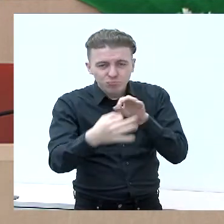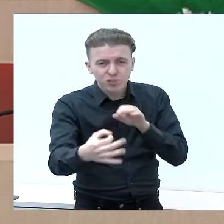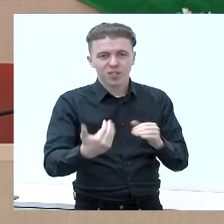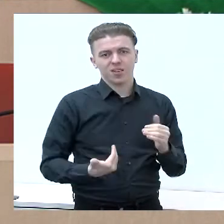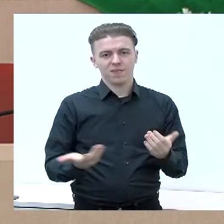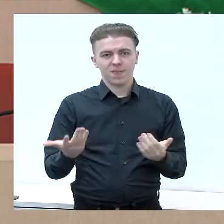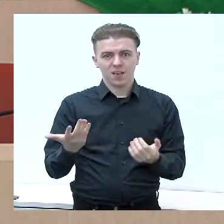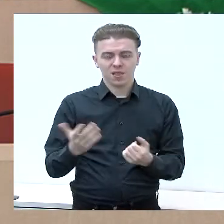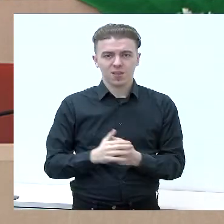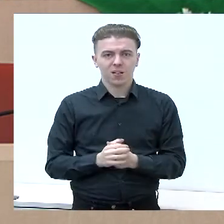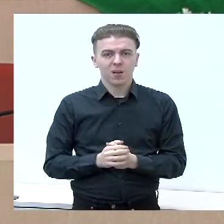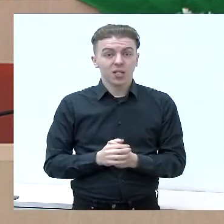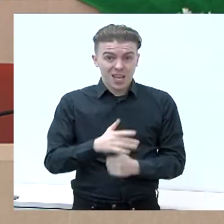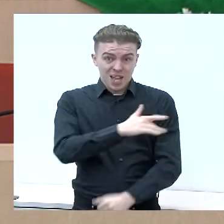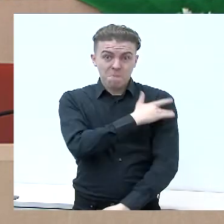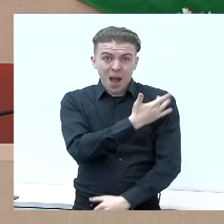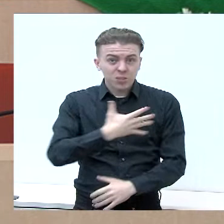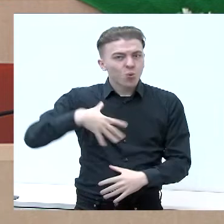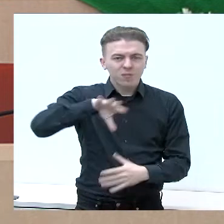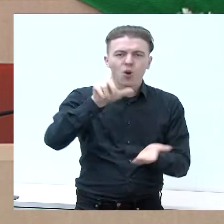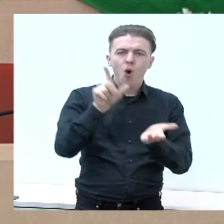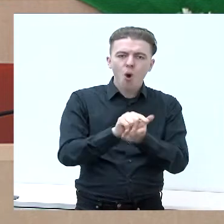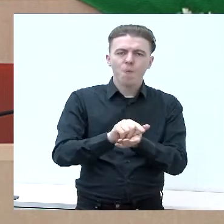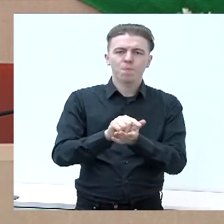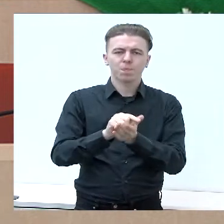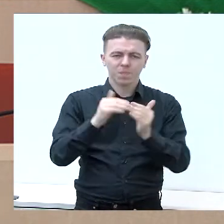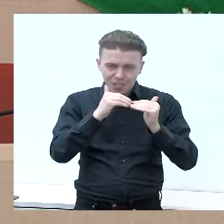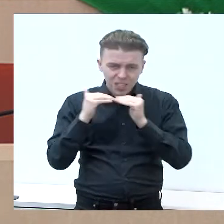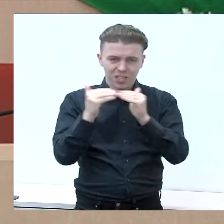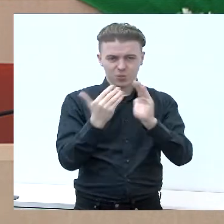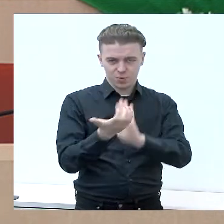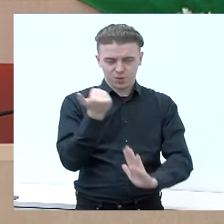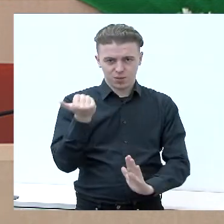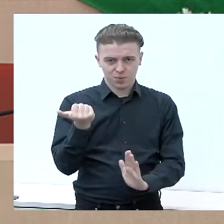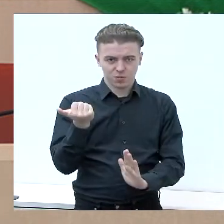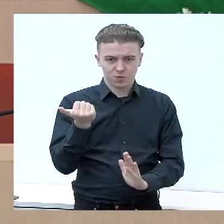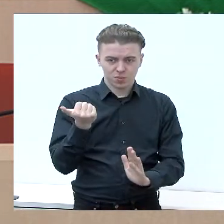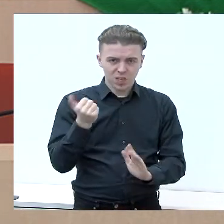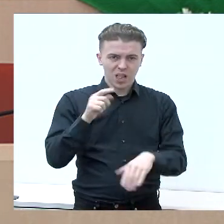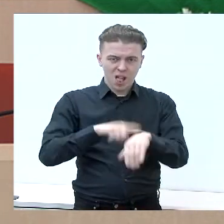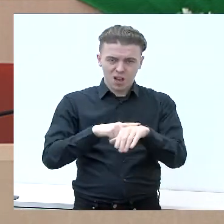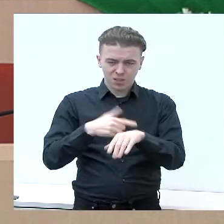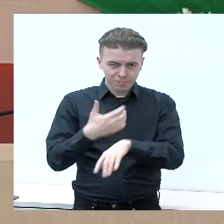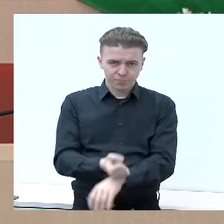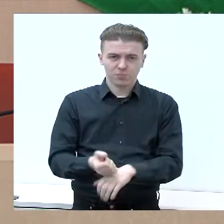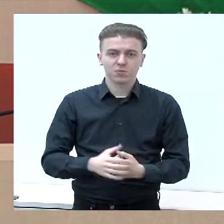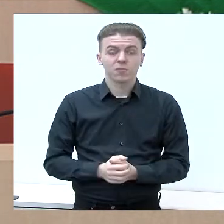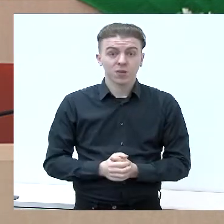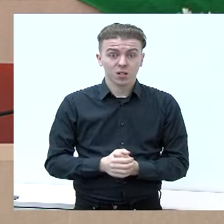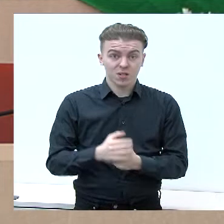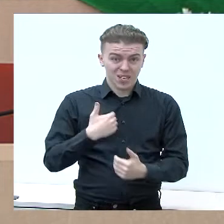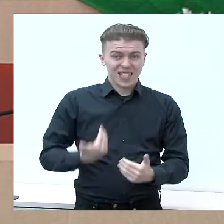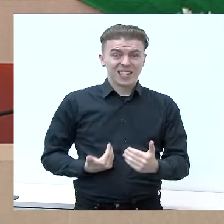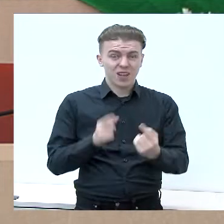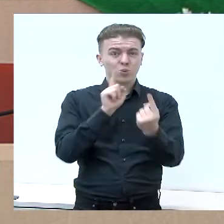visi paslaugas gyventojai turėtų pasiekti vienodai gerai ir patogiai. Susitikimai su gyventojais